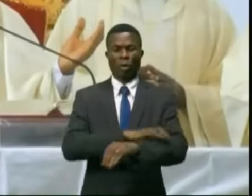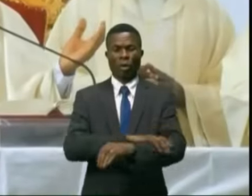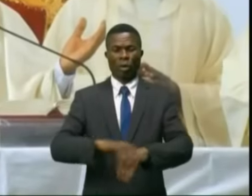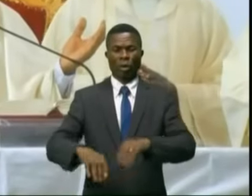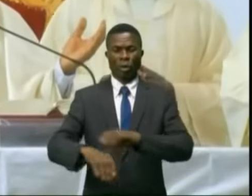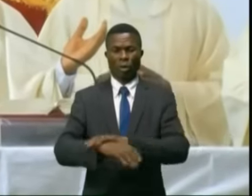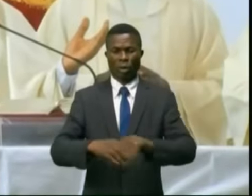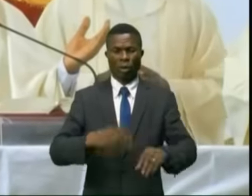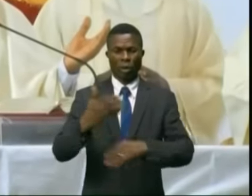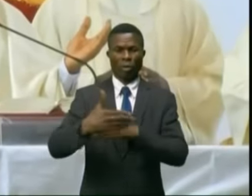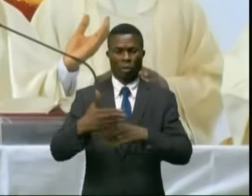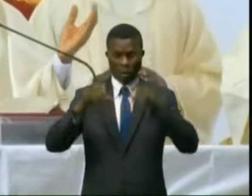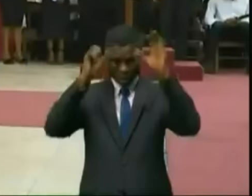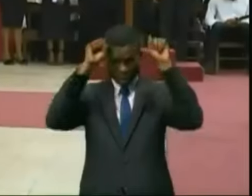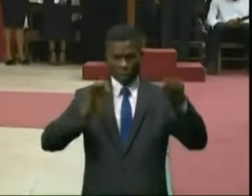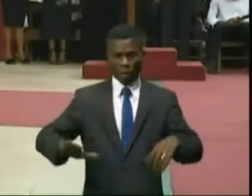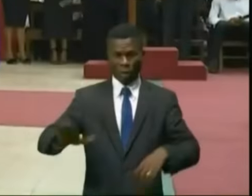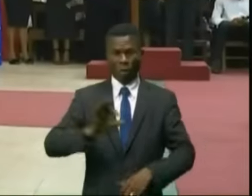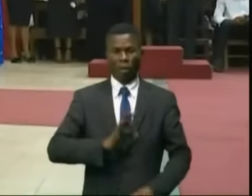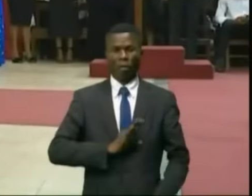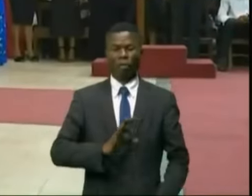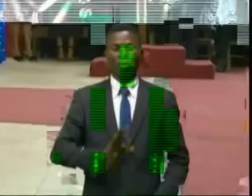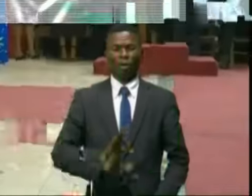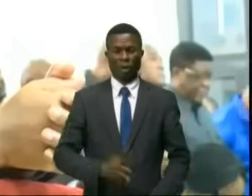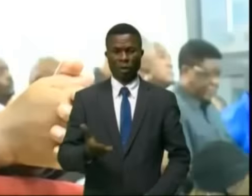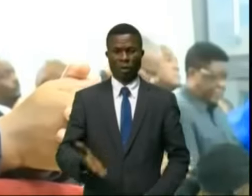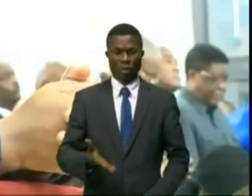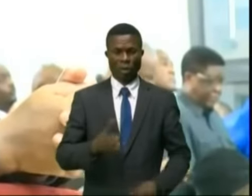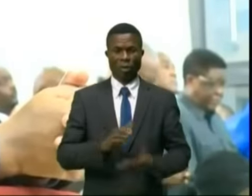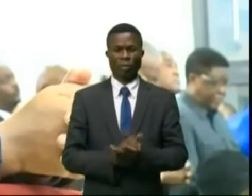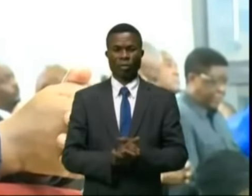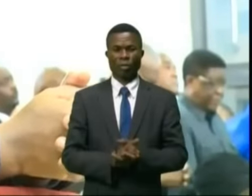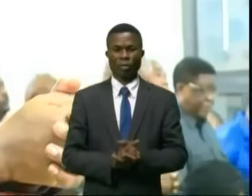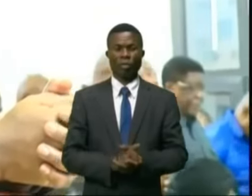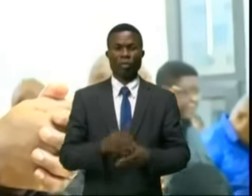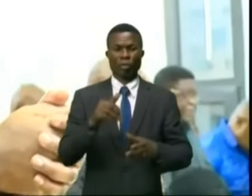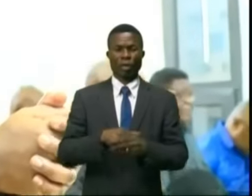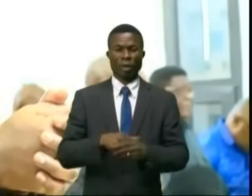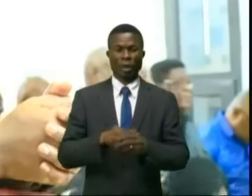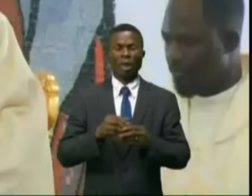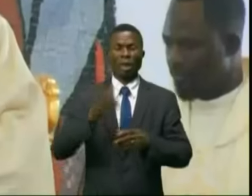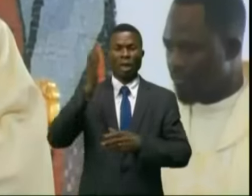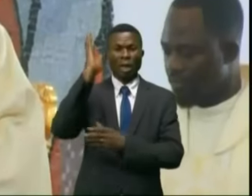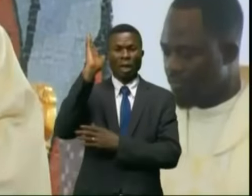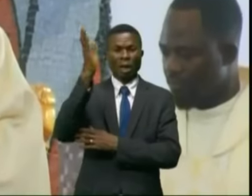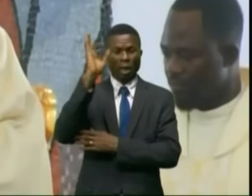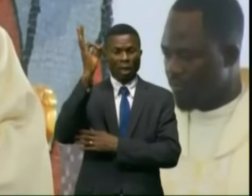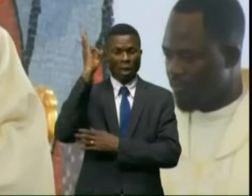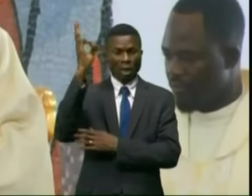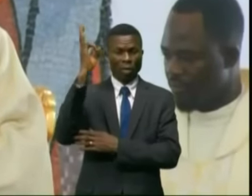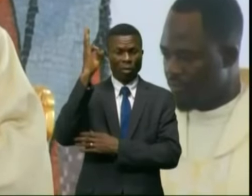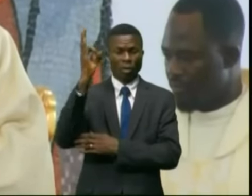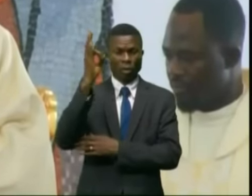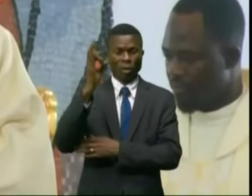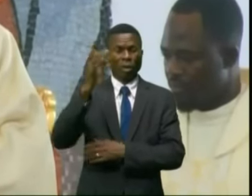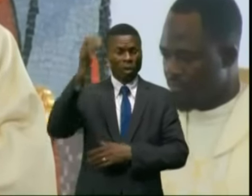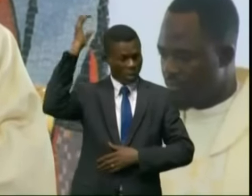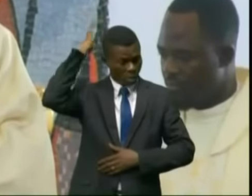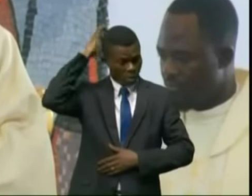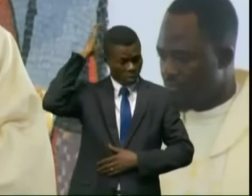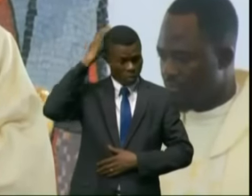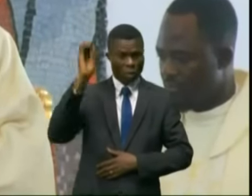aux côtés du chef de l'État, Félix Santantiseké dit Chilombo. Dans son homélie, Mgr Oskar